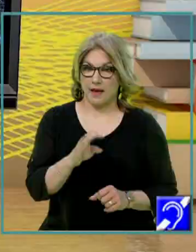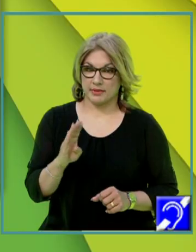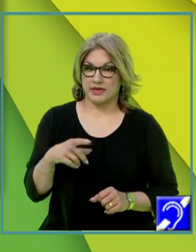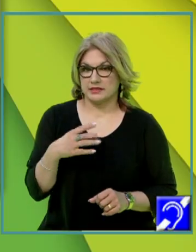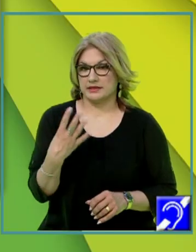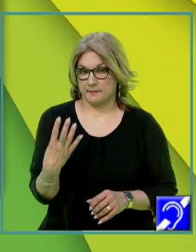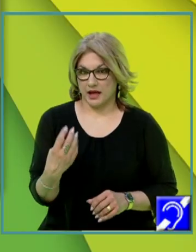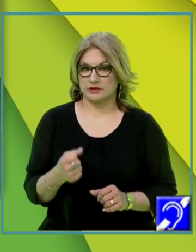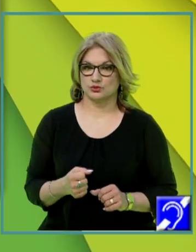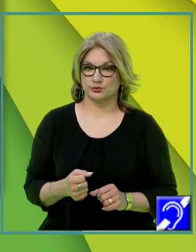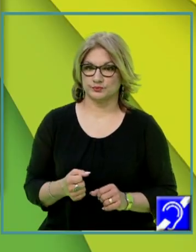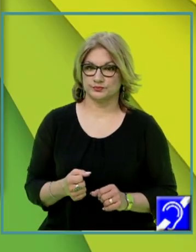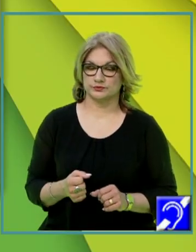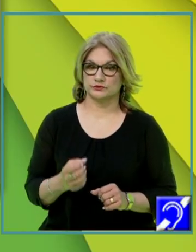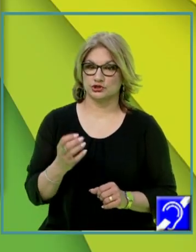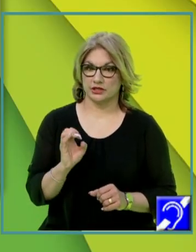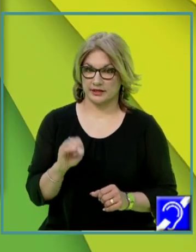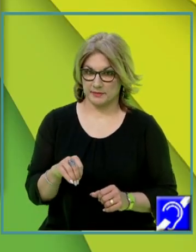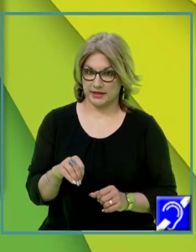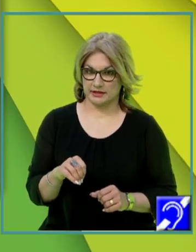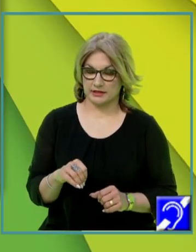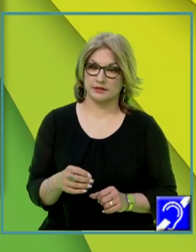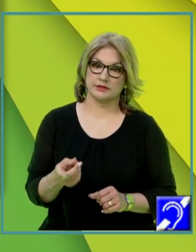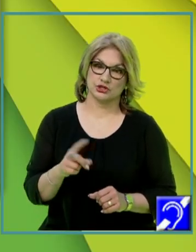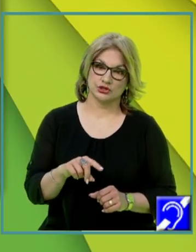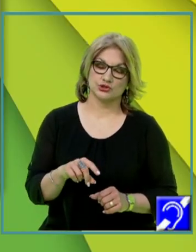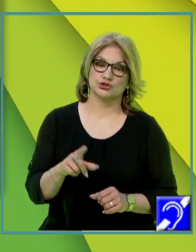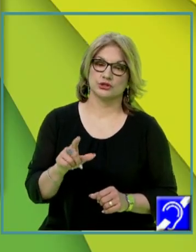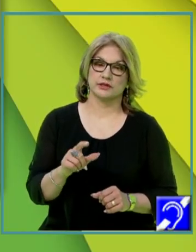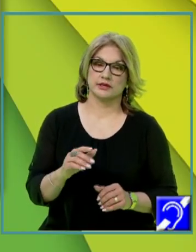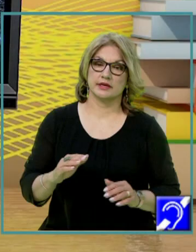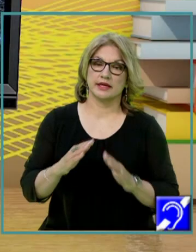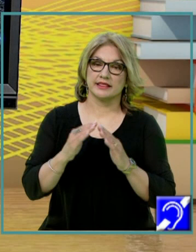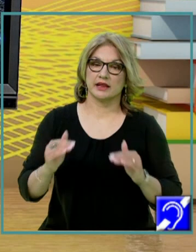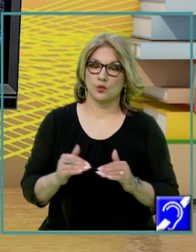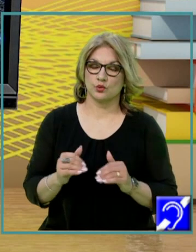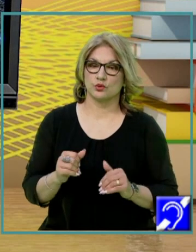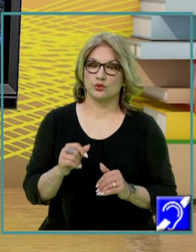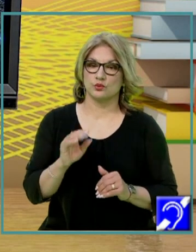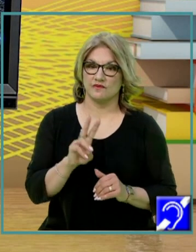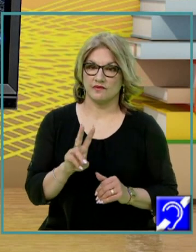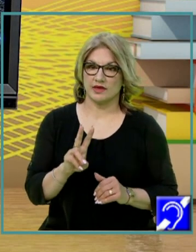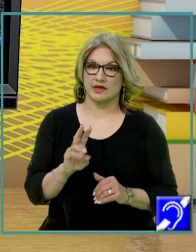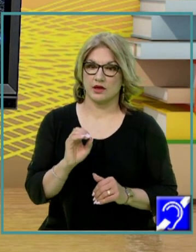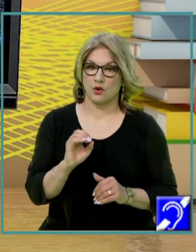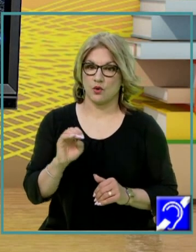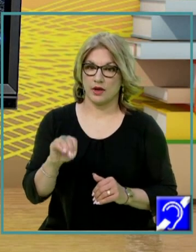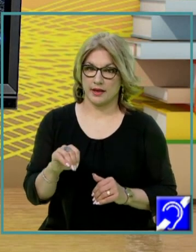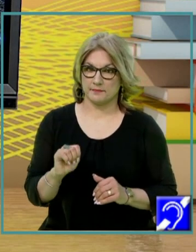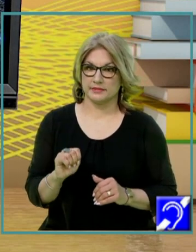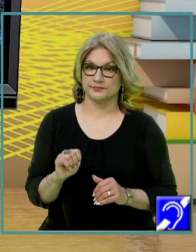centimetri. Și atunci, triunghiul VOM,